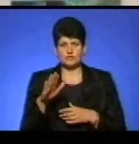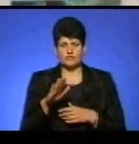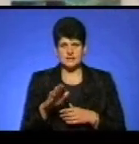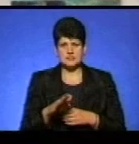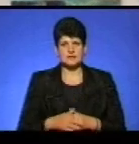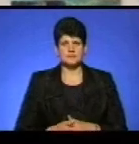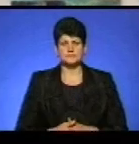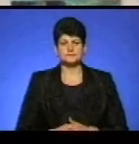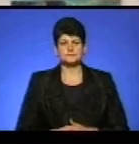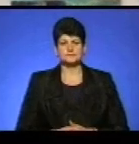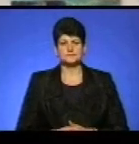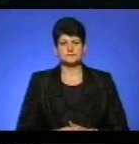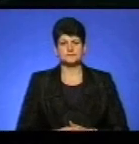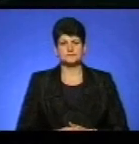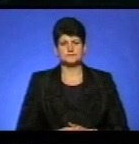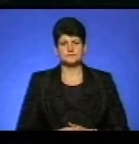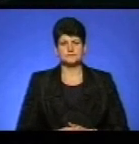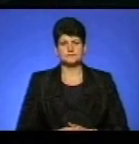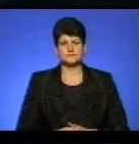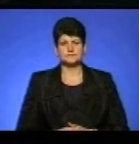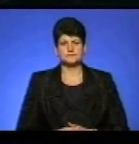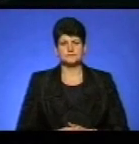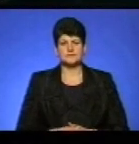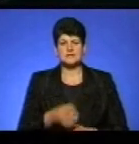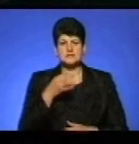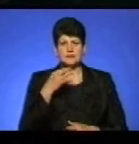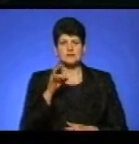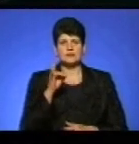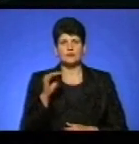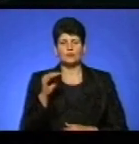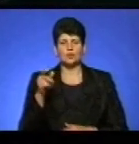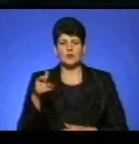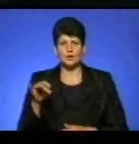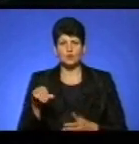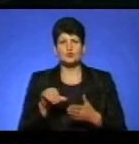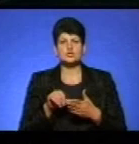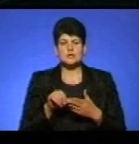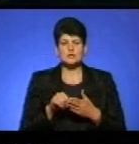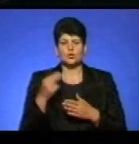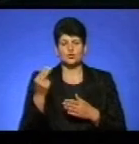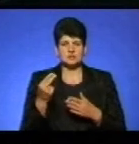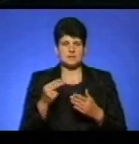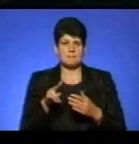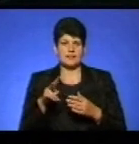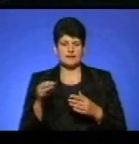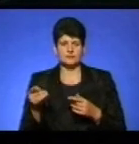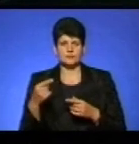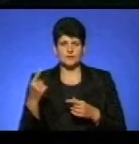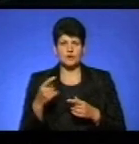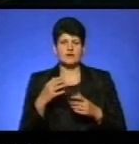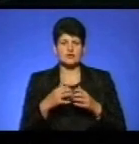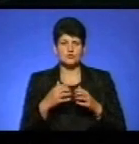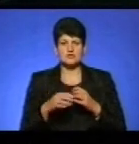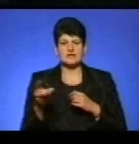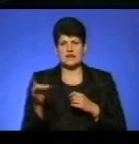Боденчук, Андрій Прокопів, новини. Зазначу, Наталія Фугель – учасниця художніх пленерів на Тернопільщині, Херсонщині,